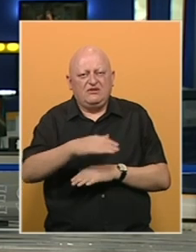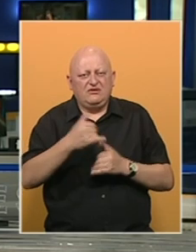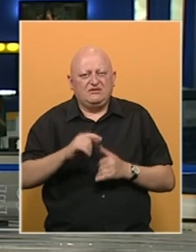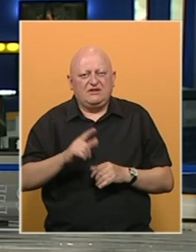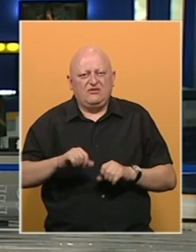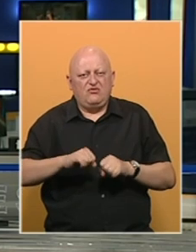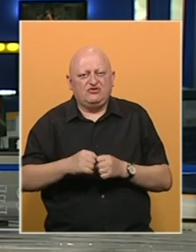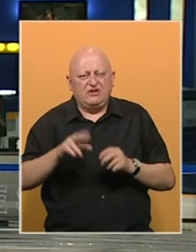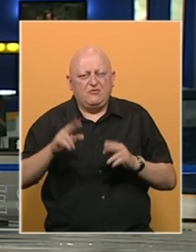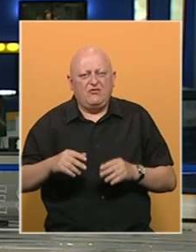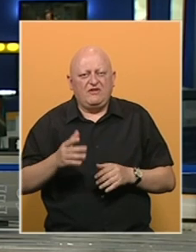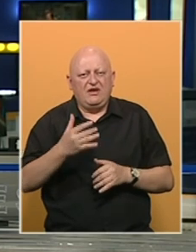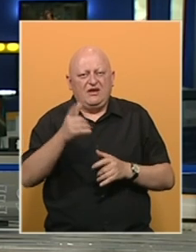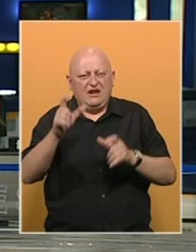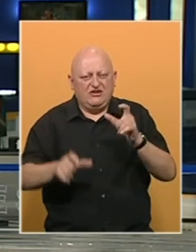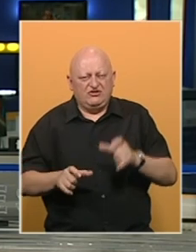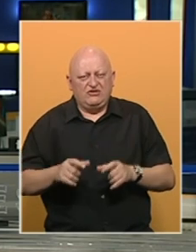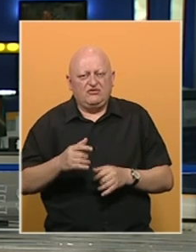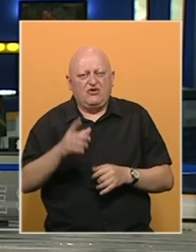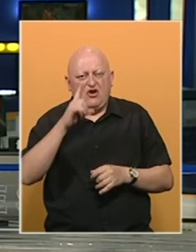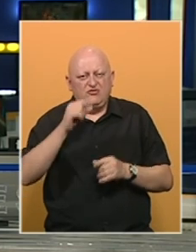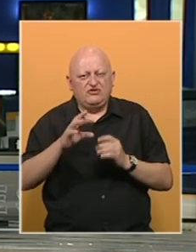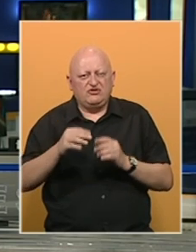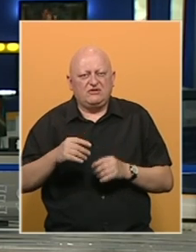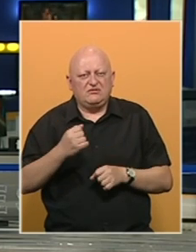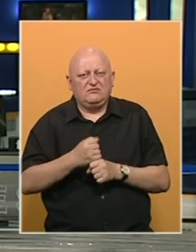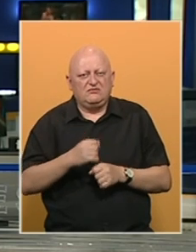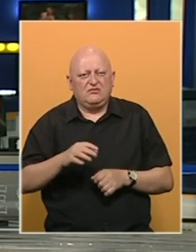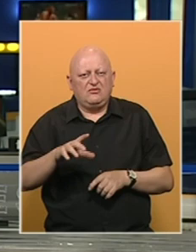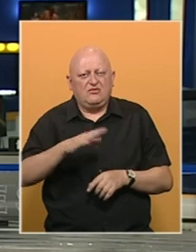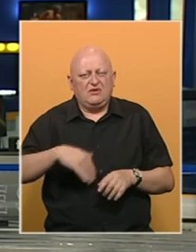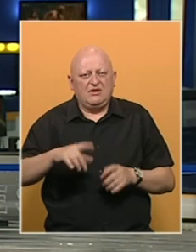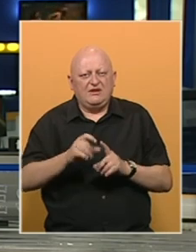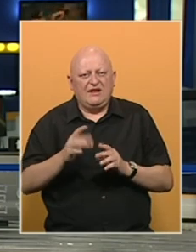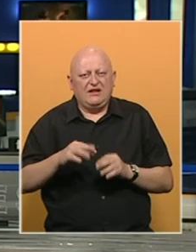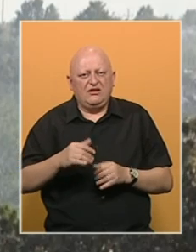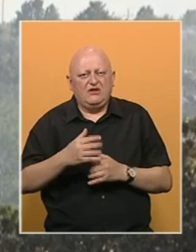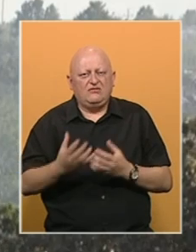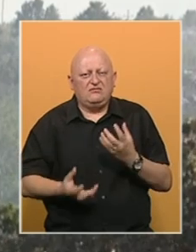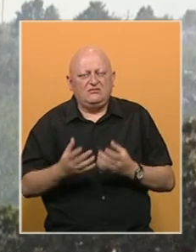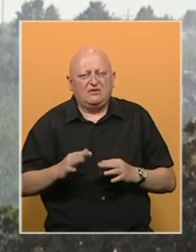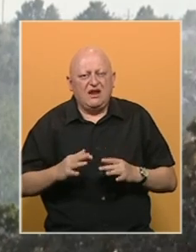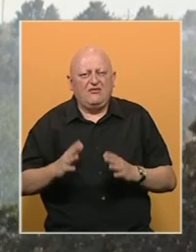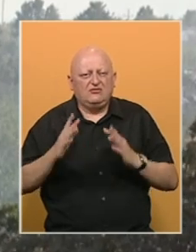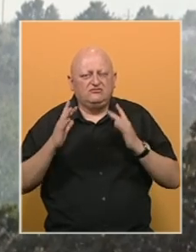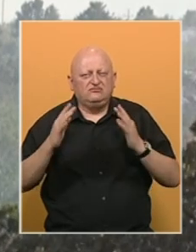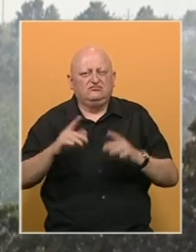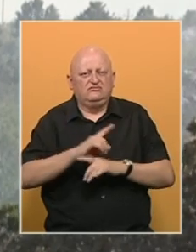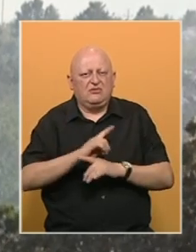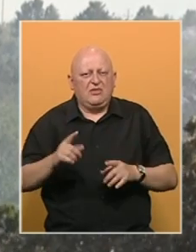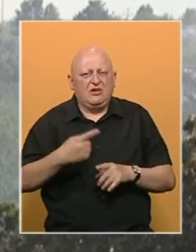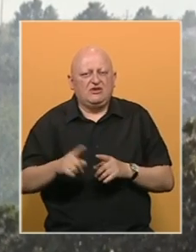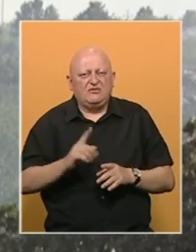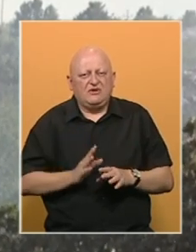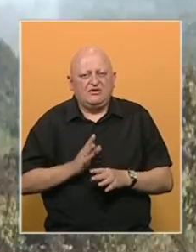terenu i za sada nije ugrožena imovina građana. U opštenoj stolac aktivan je požar na području Derana. Gori trava, visoko i nisko rastinje, a